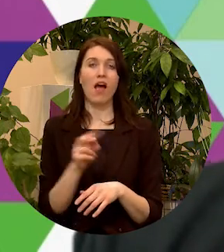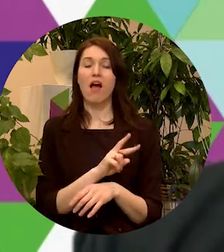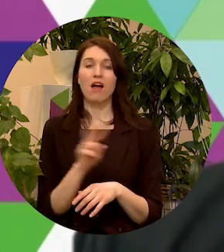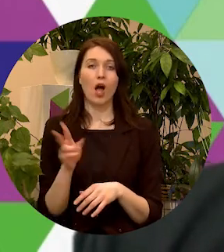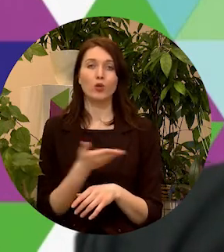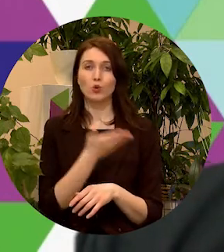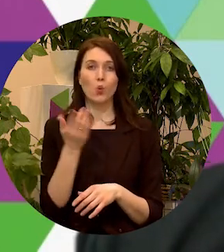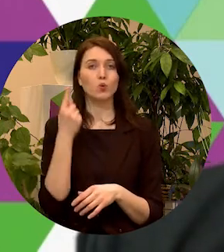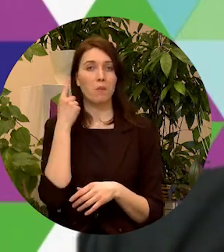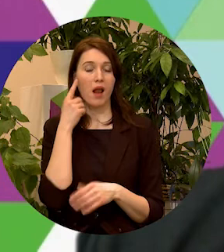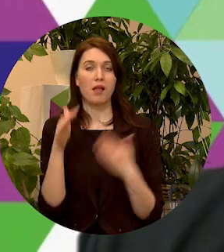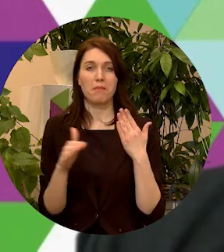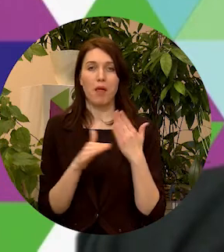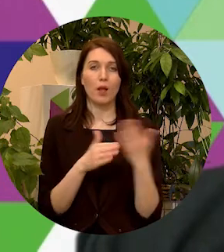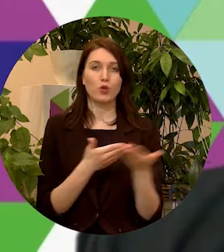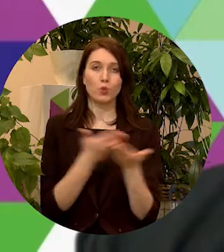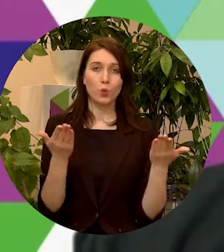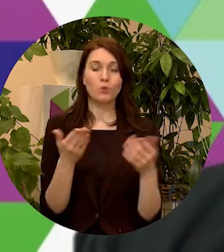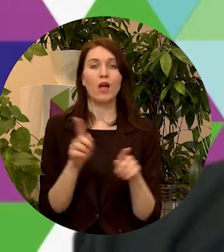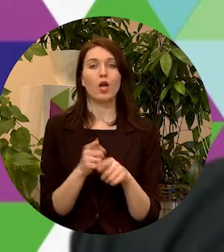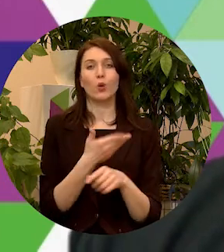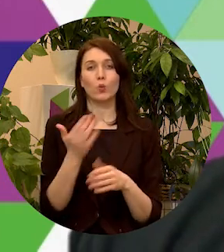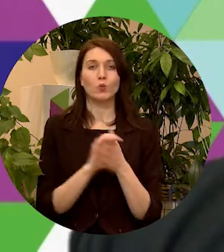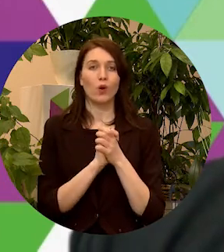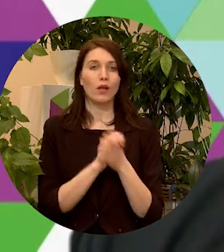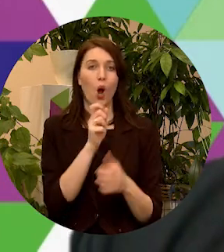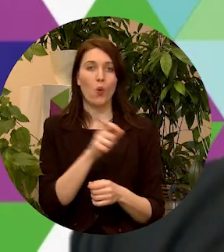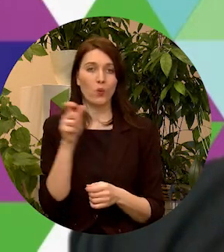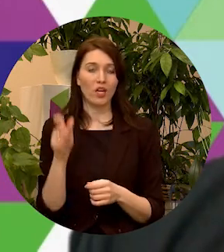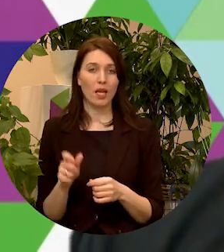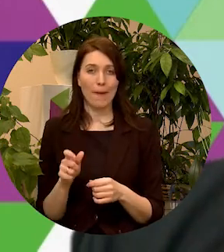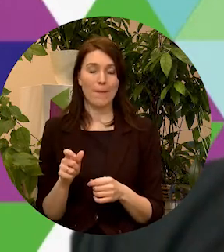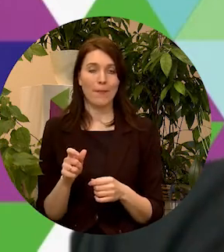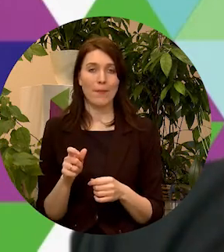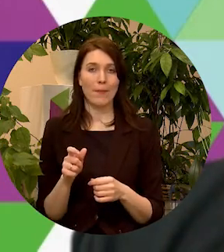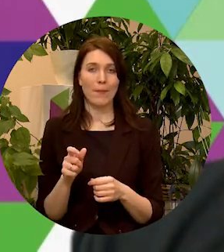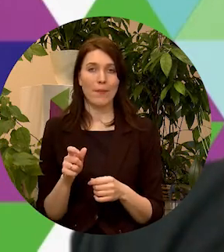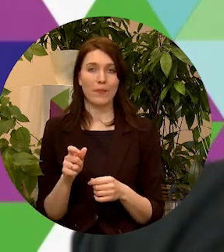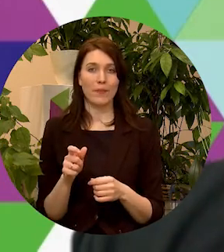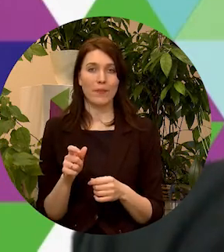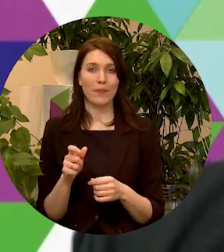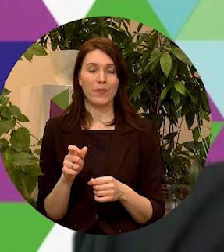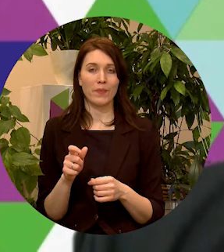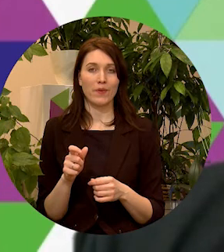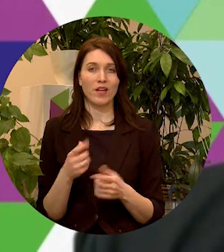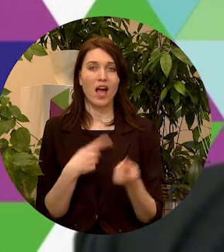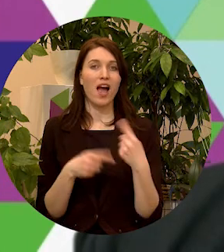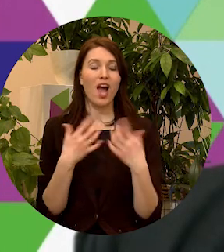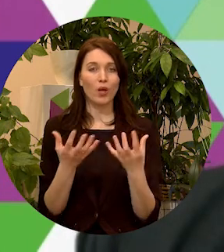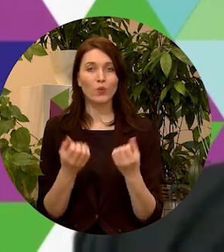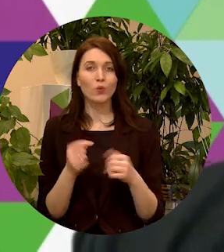jūs, prāt, palīdzēs jums un jūsu draugiem, tā teikt, atgūt